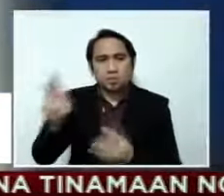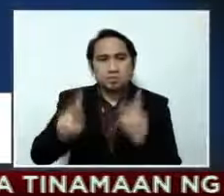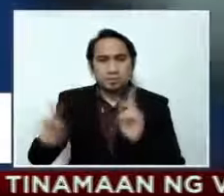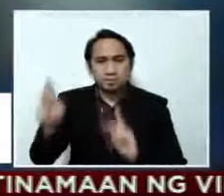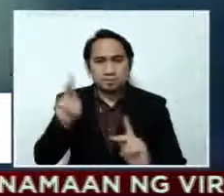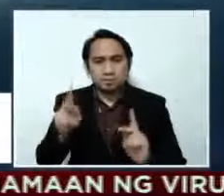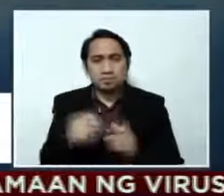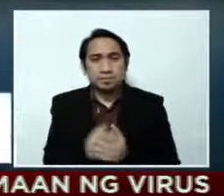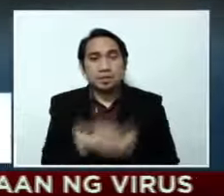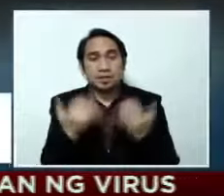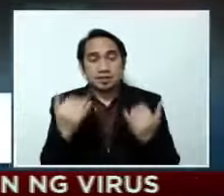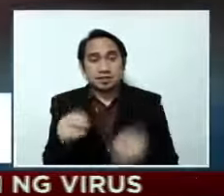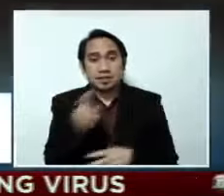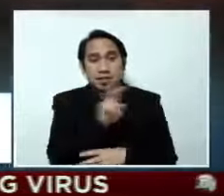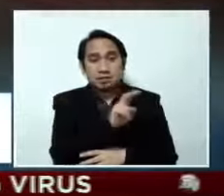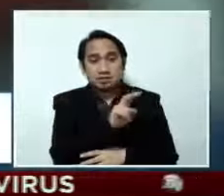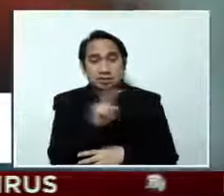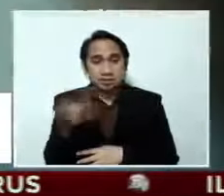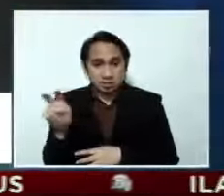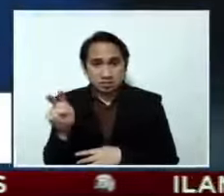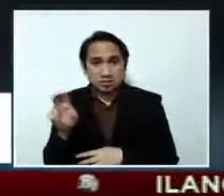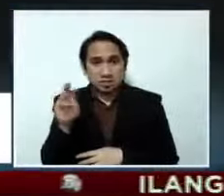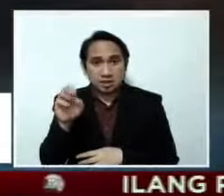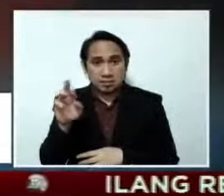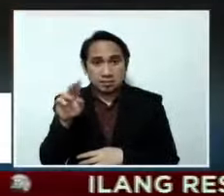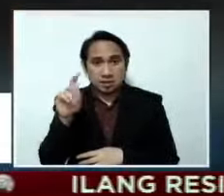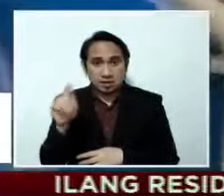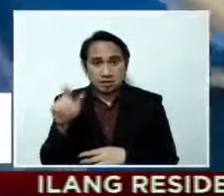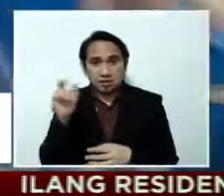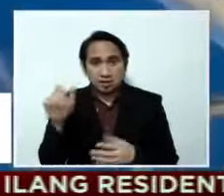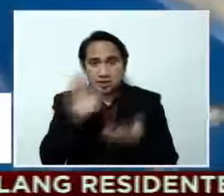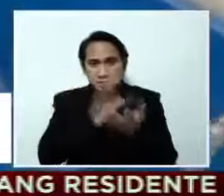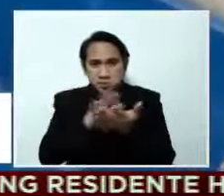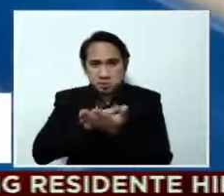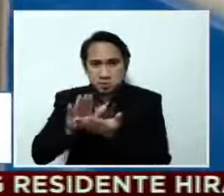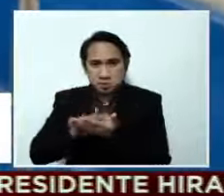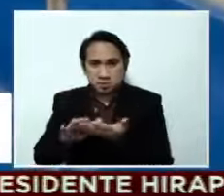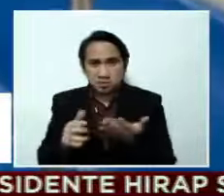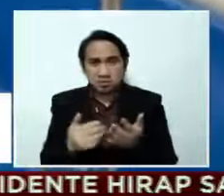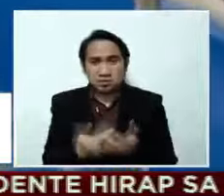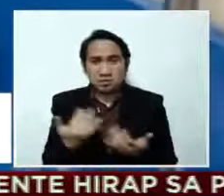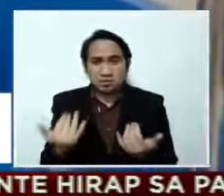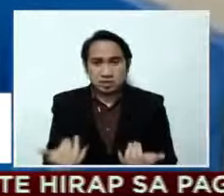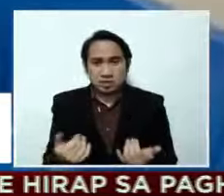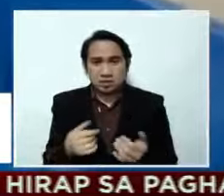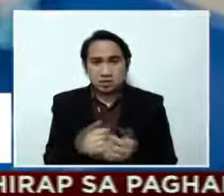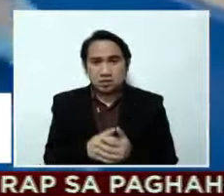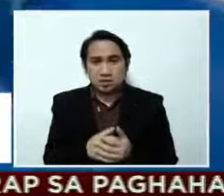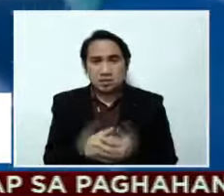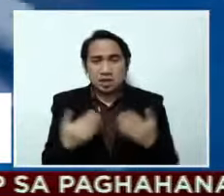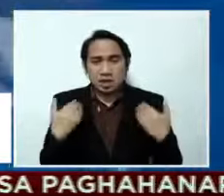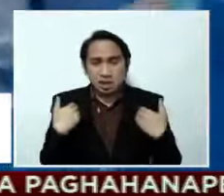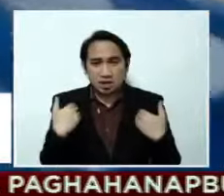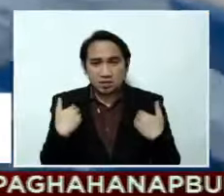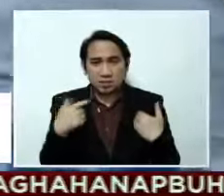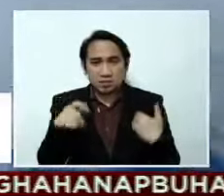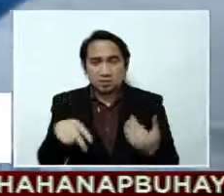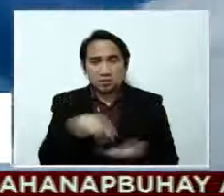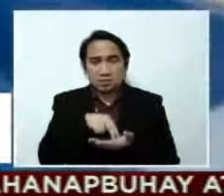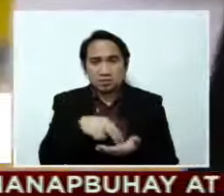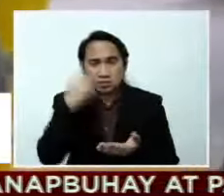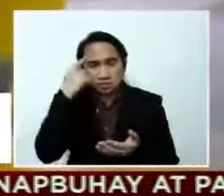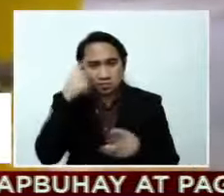naman kung saan nag-viral ang video ng mabilis ang paglilinis sa tren, nagtalaga na ng stations personnel na tatayo bilang